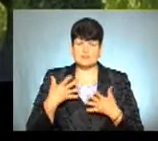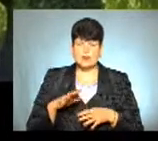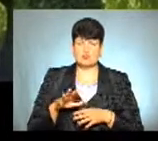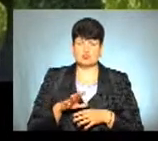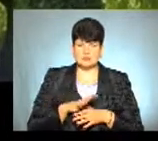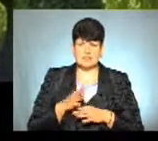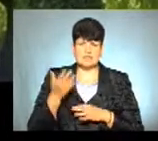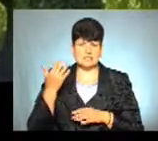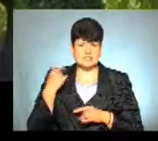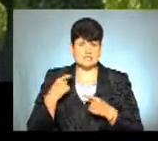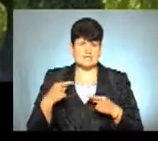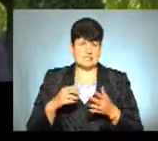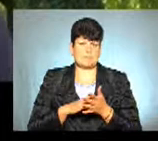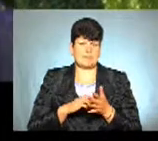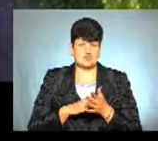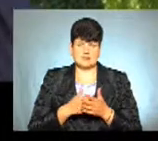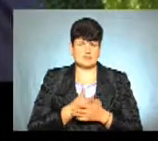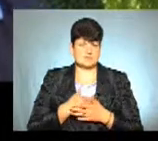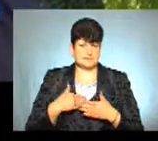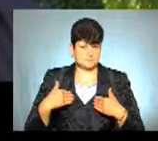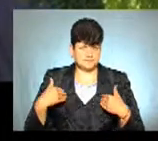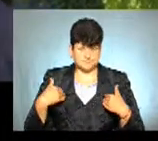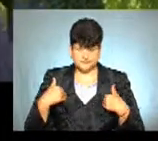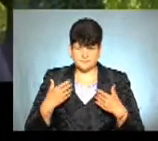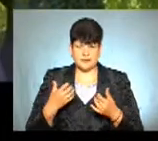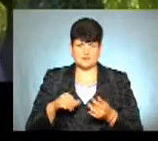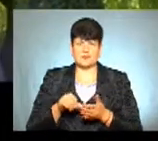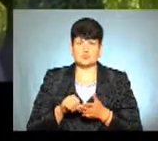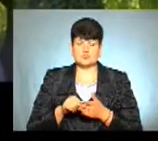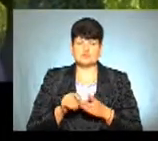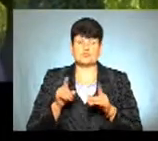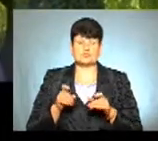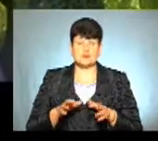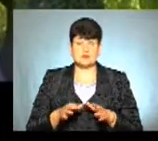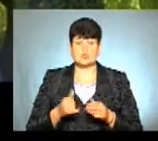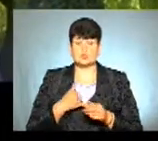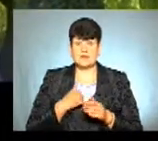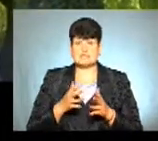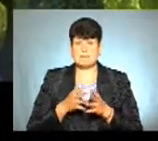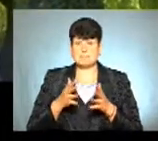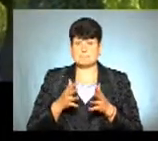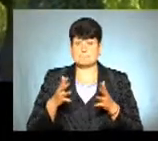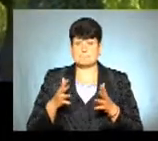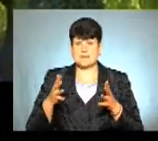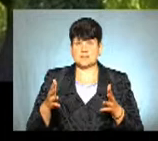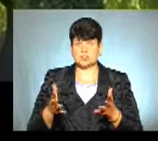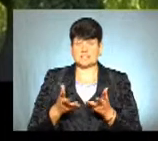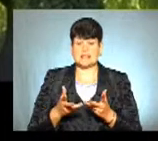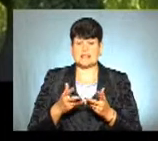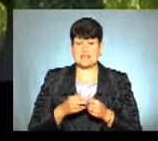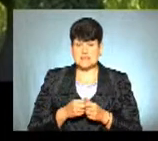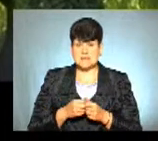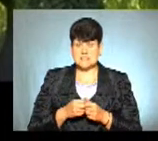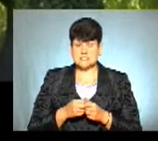з різних причин, не виявили бажання брати участь в тестуванні, і в нас збільшилася кількість